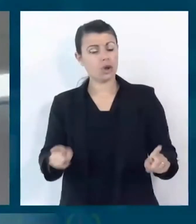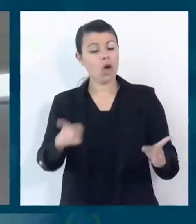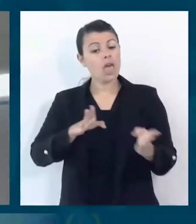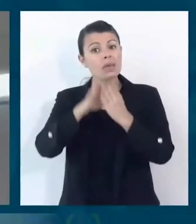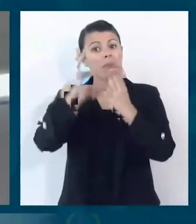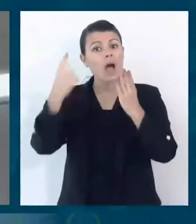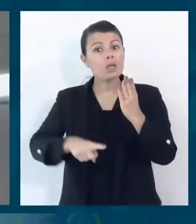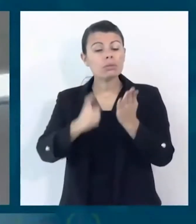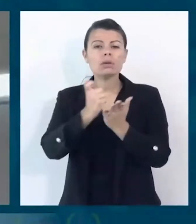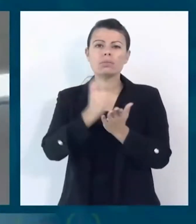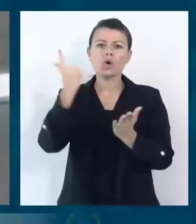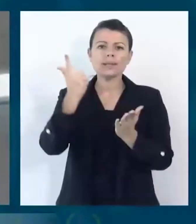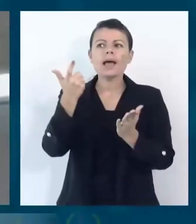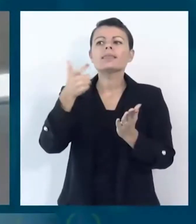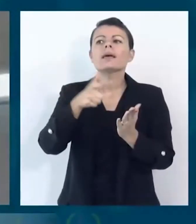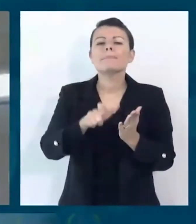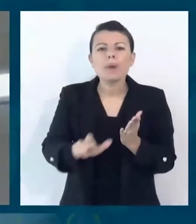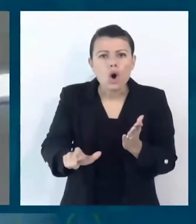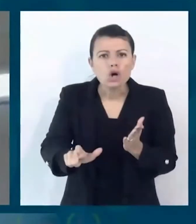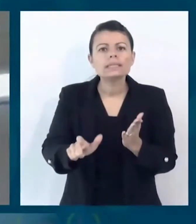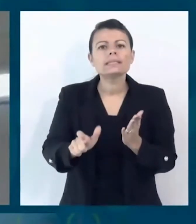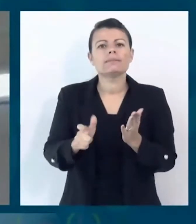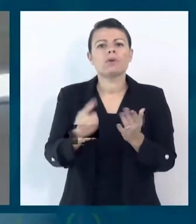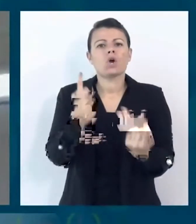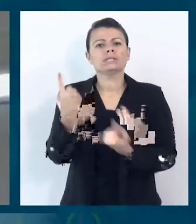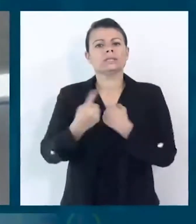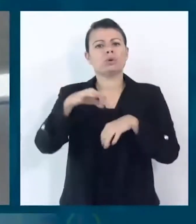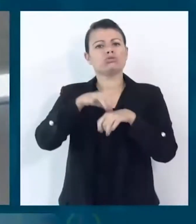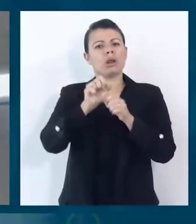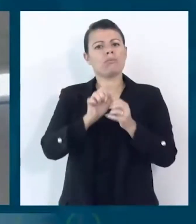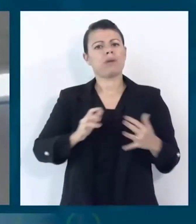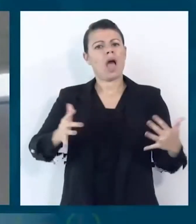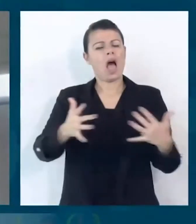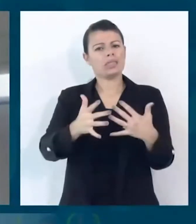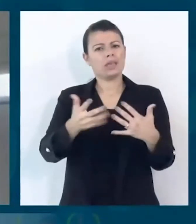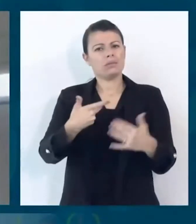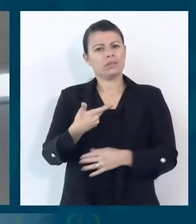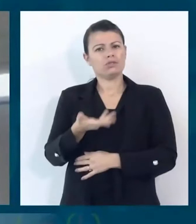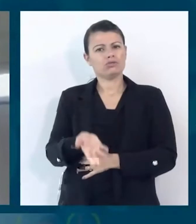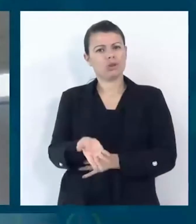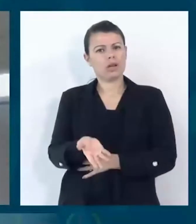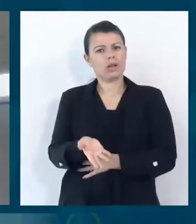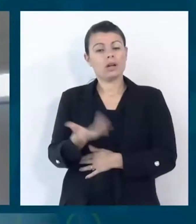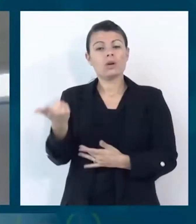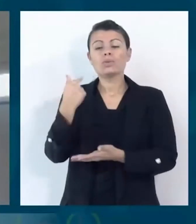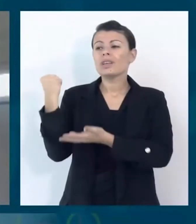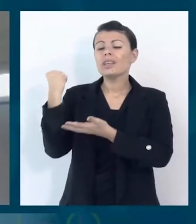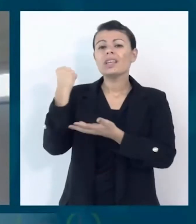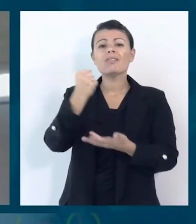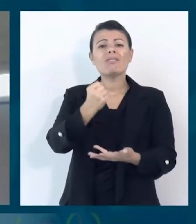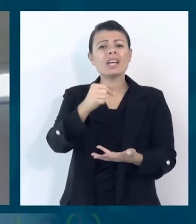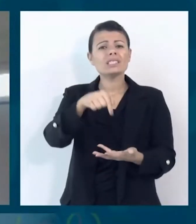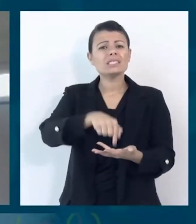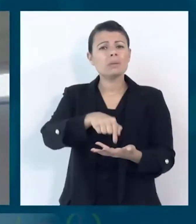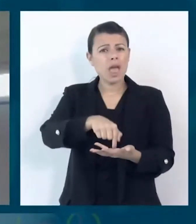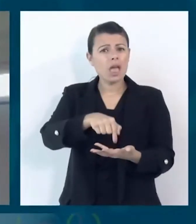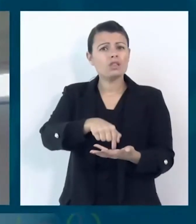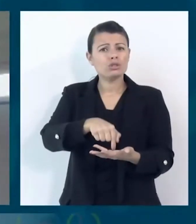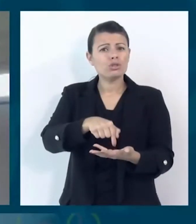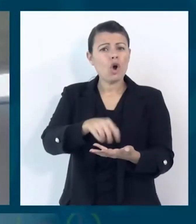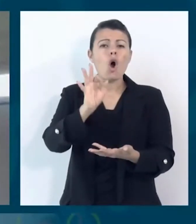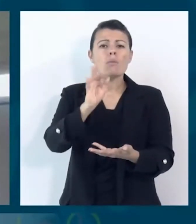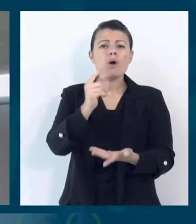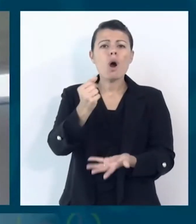abbiamo questa pandemia e l'importanza dell'investimento nell'area di intervento proprio del Fondo